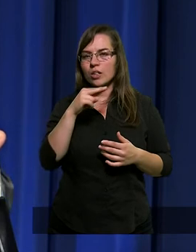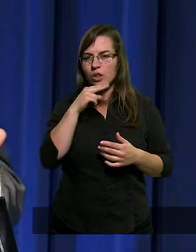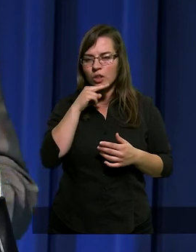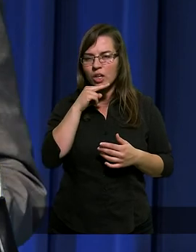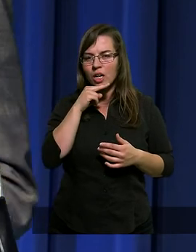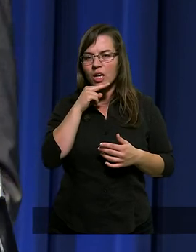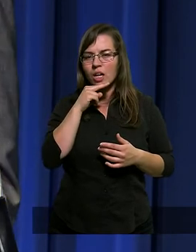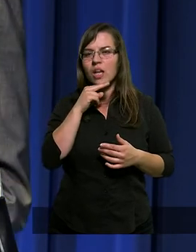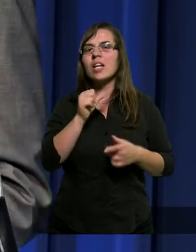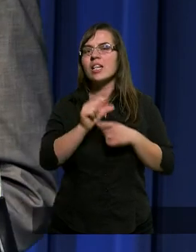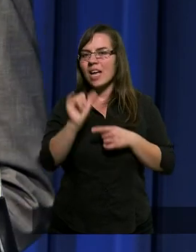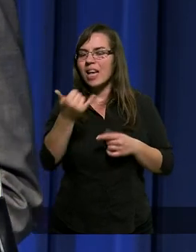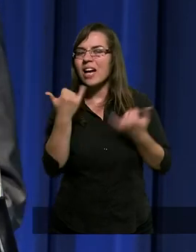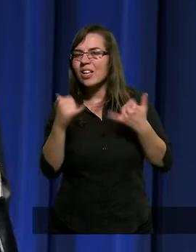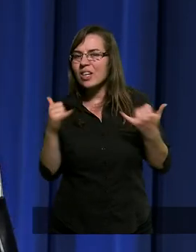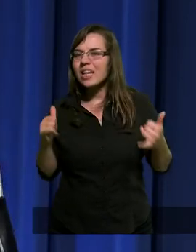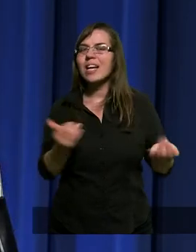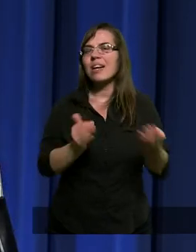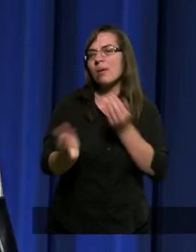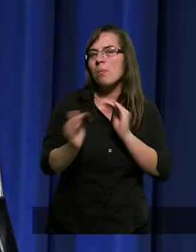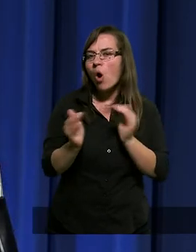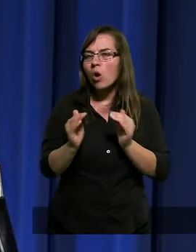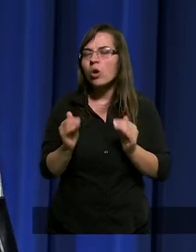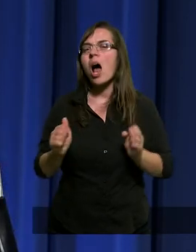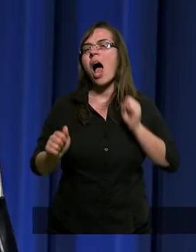ojcze, czy jest jakiś inny sposób